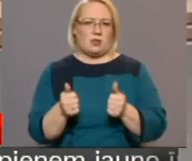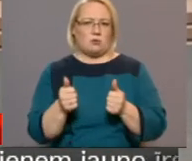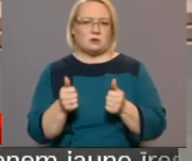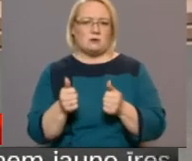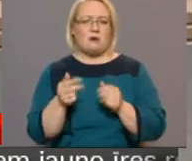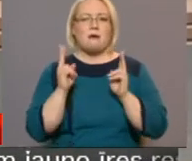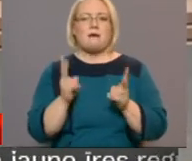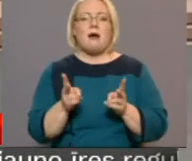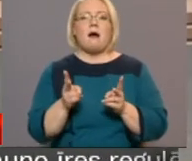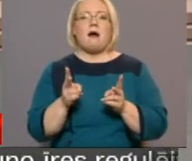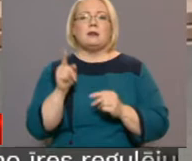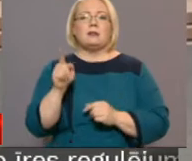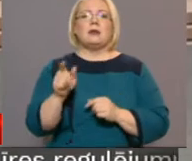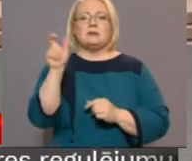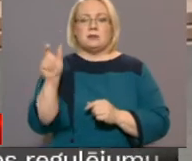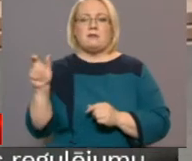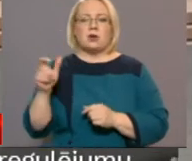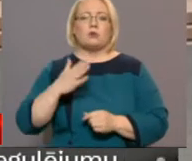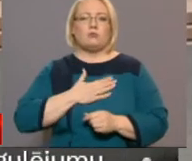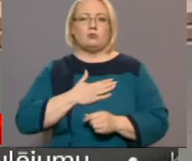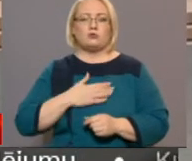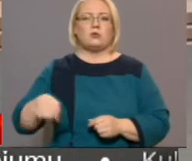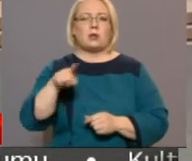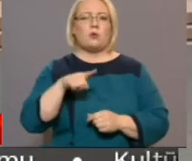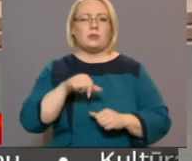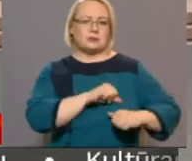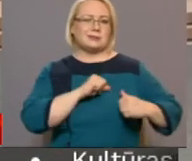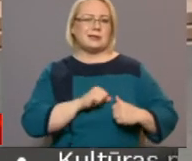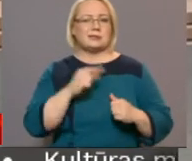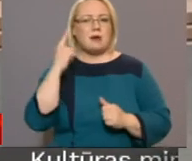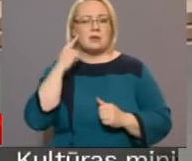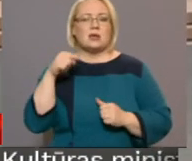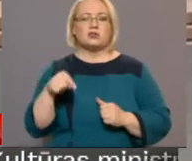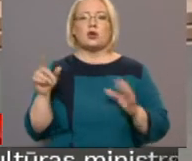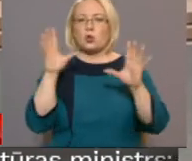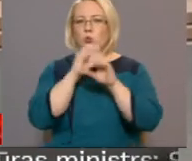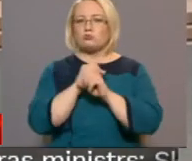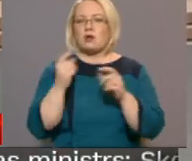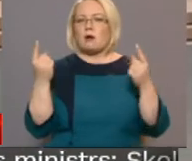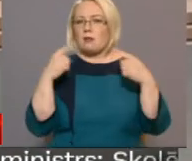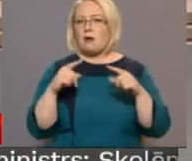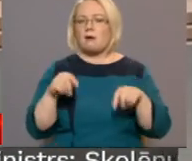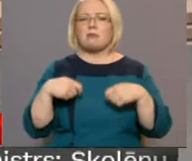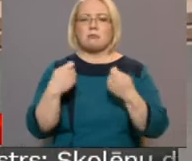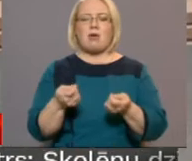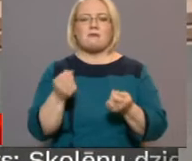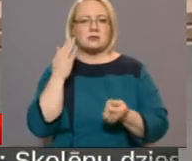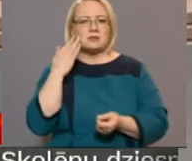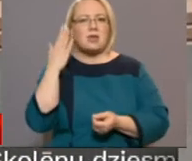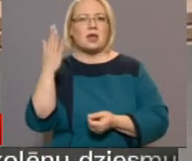ka viņi ir mūsu tauta sirdsapziņi, kas arī šajā tumšajā laikā deva cerību.